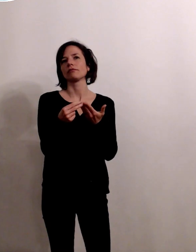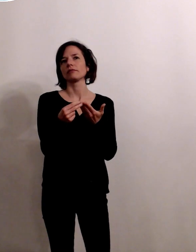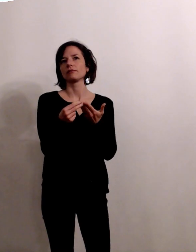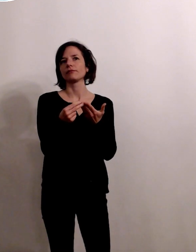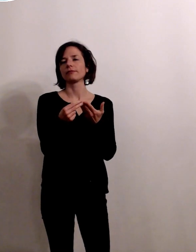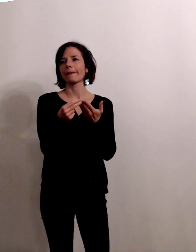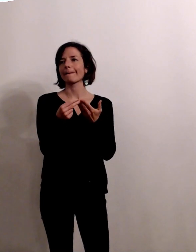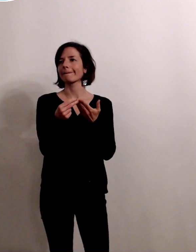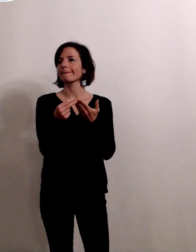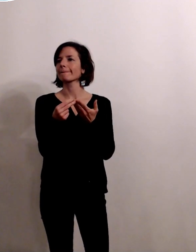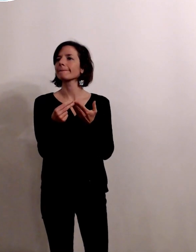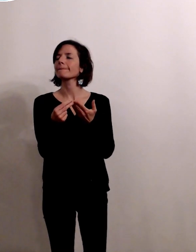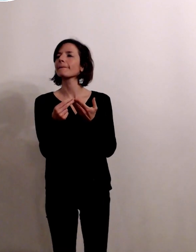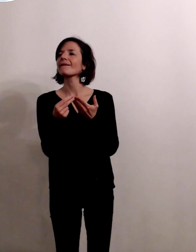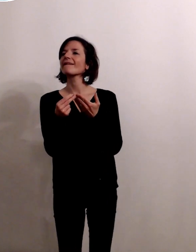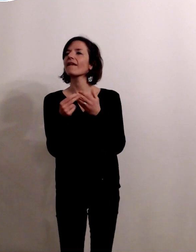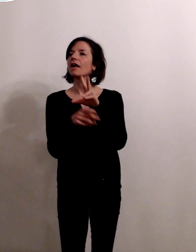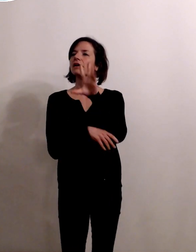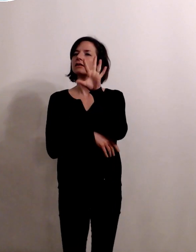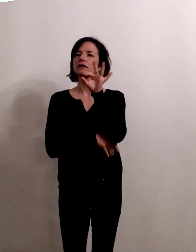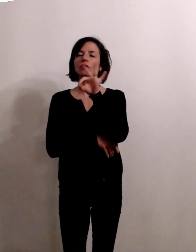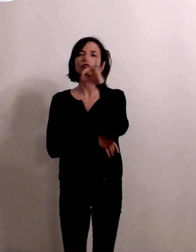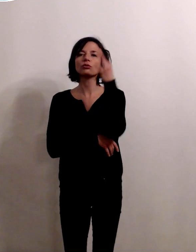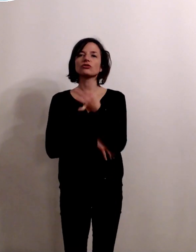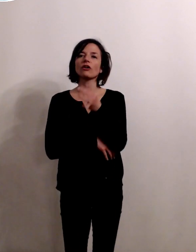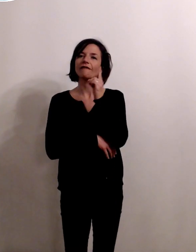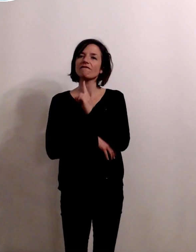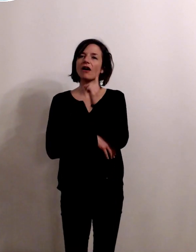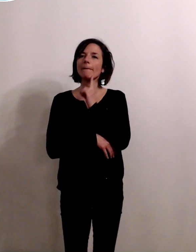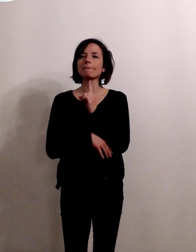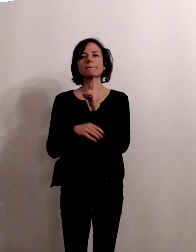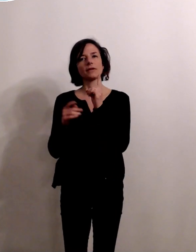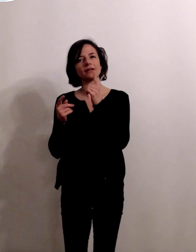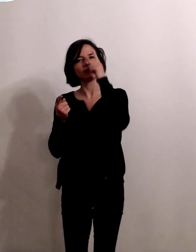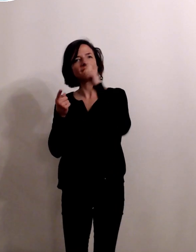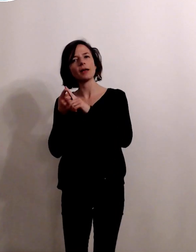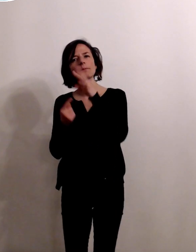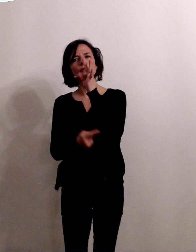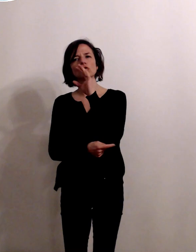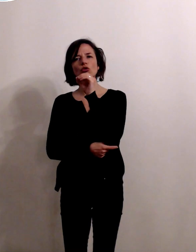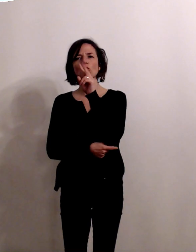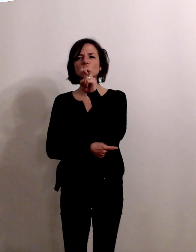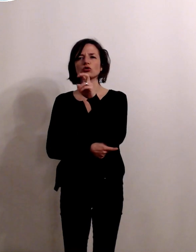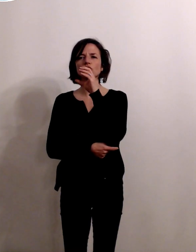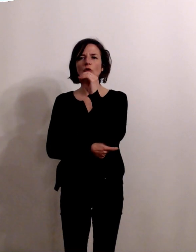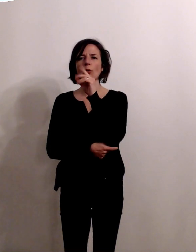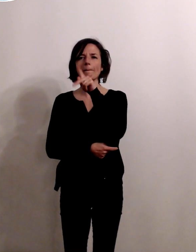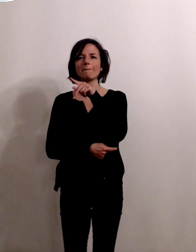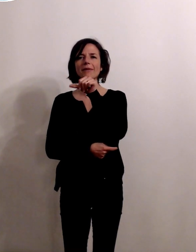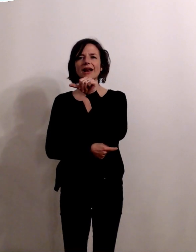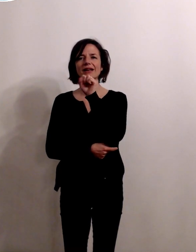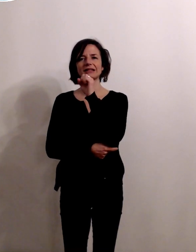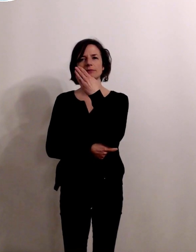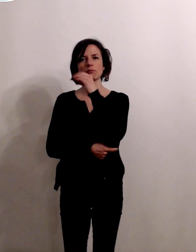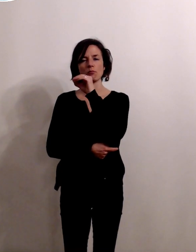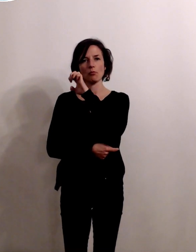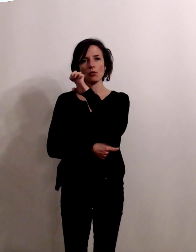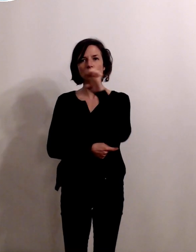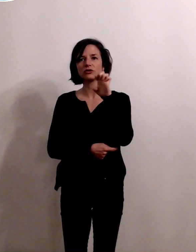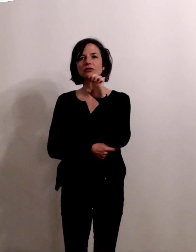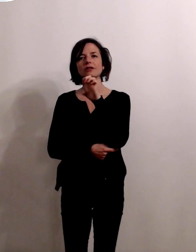il y a 50% des femmes à peu près qui sont négatives par rapport à la toxoplasmose donc on donne toujours évidemment le conseil d'un